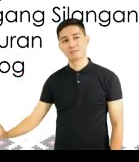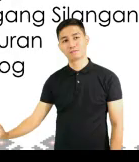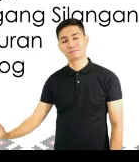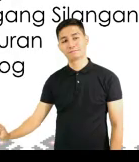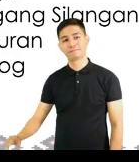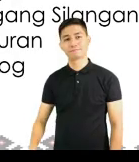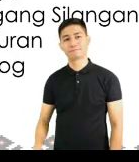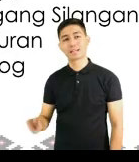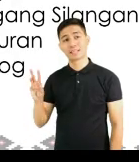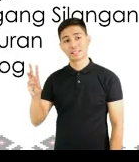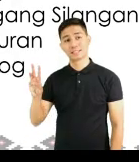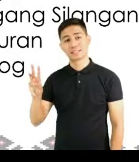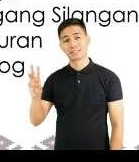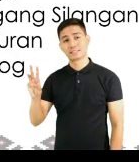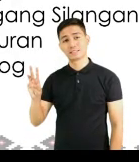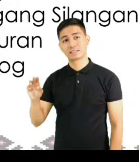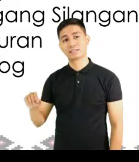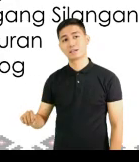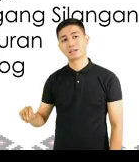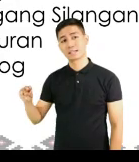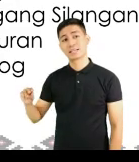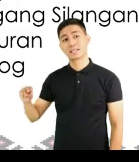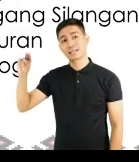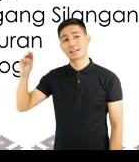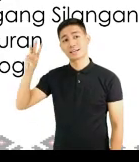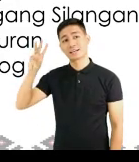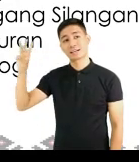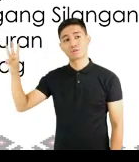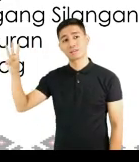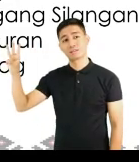Ikaanim, hilagang kanlurad.